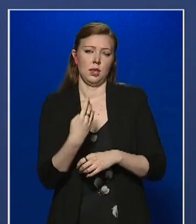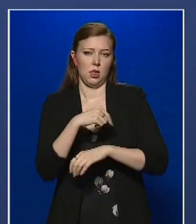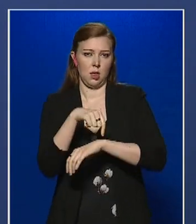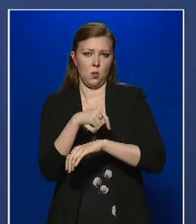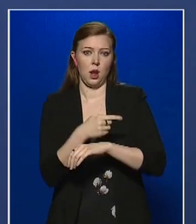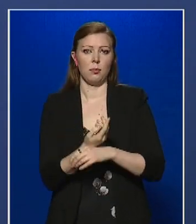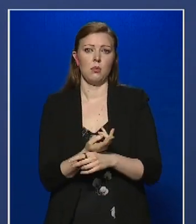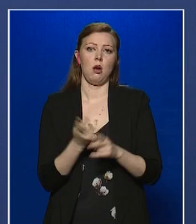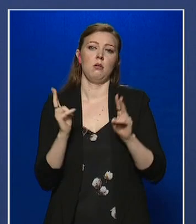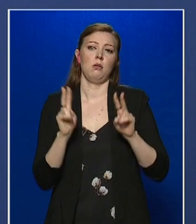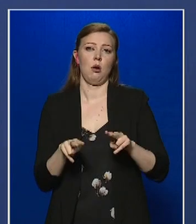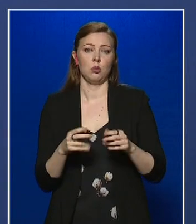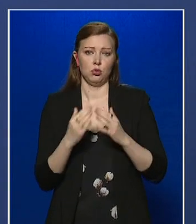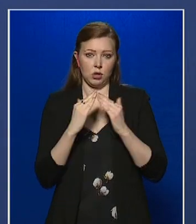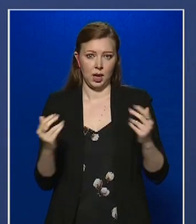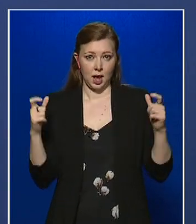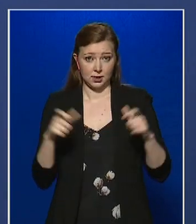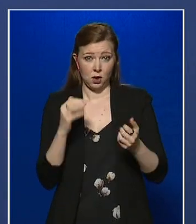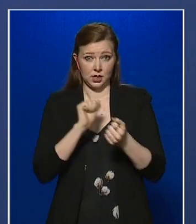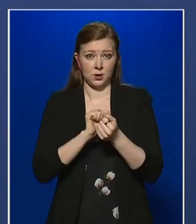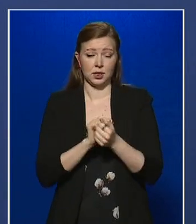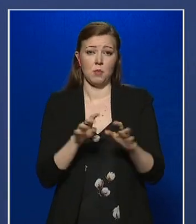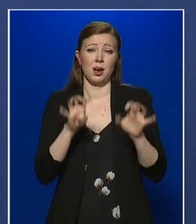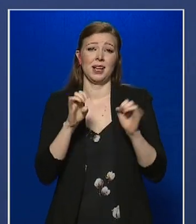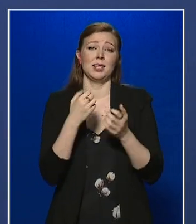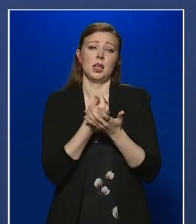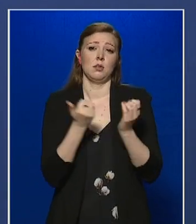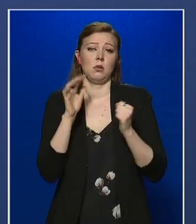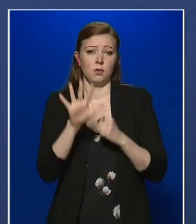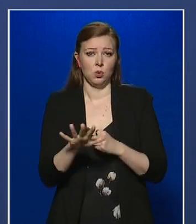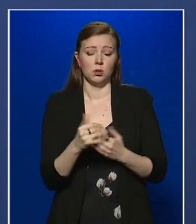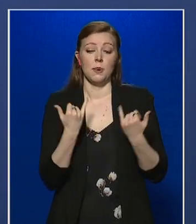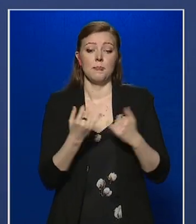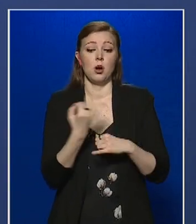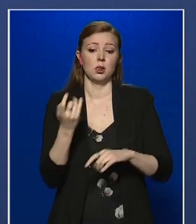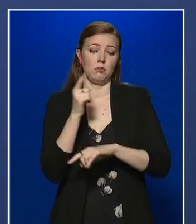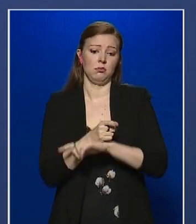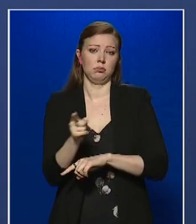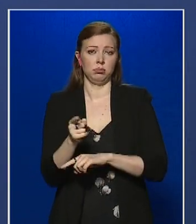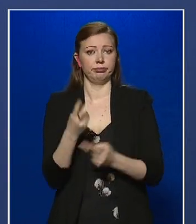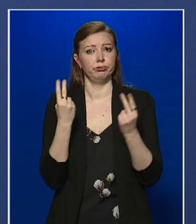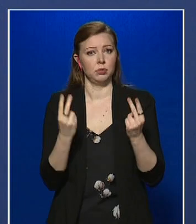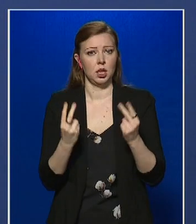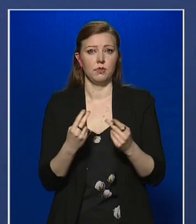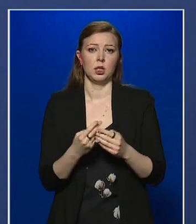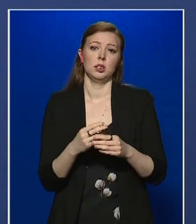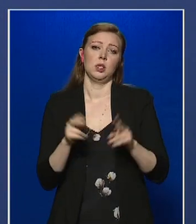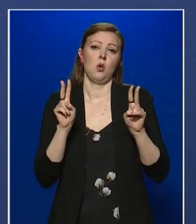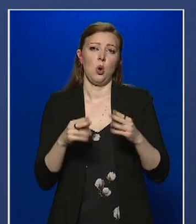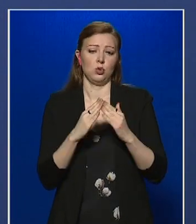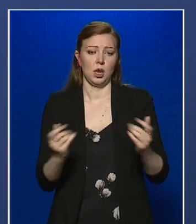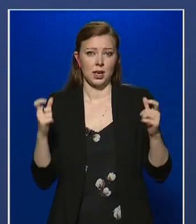elrendelt hatósági házi karanténok száma 965, így a mai napon elrendelt és érvényben lévő hatósági házi